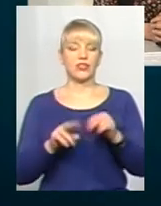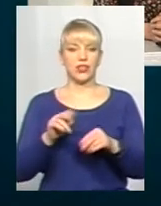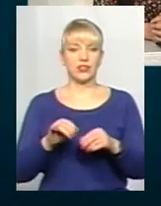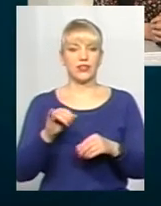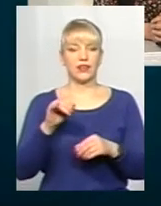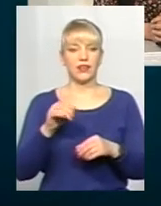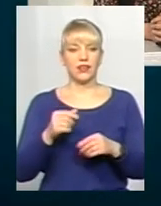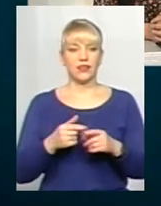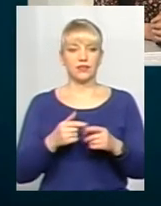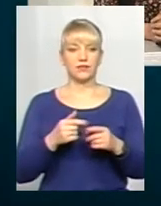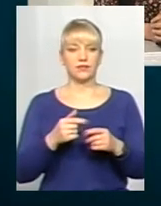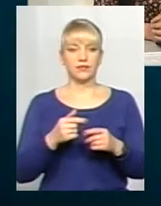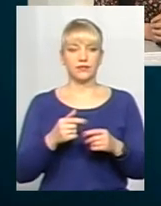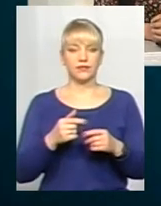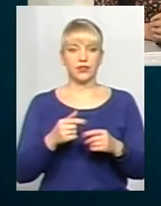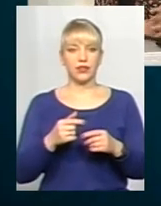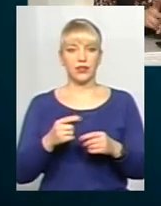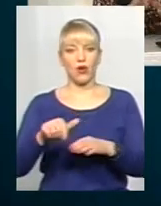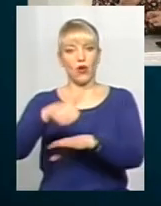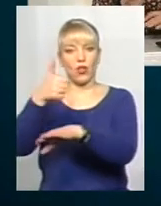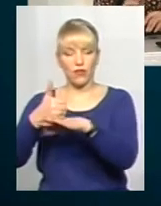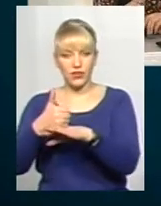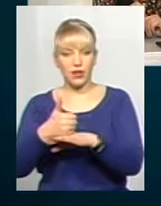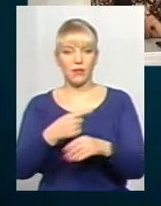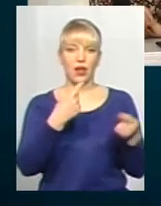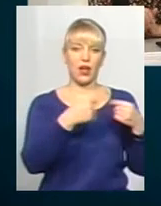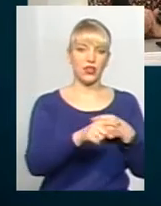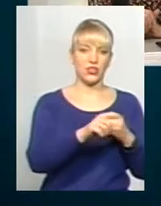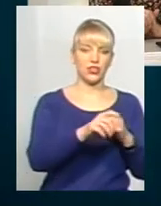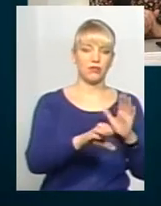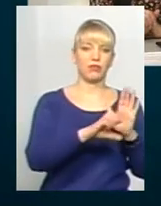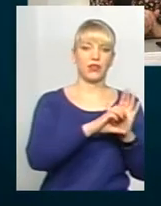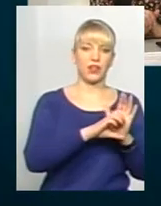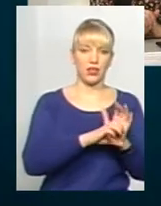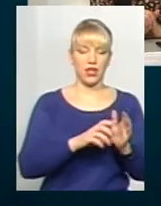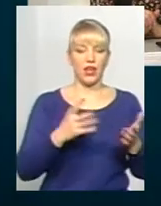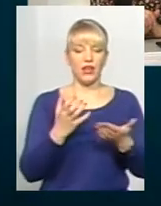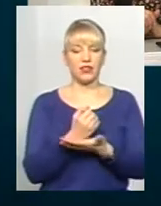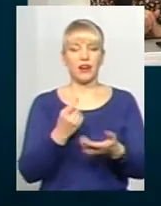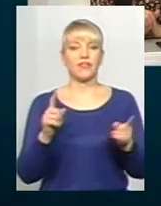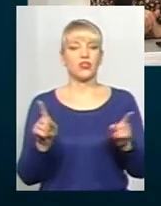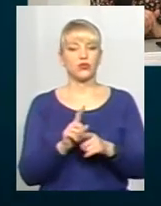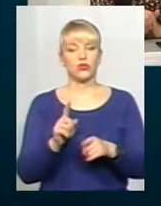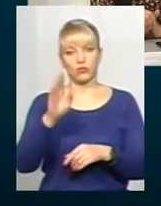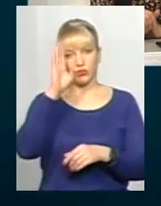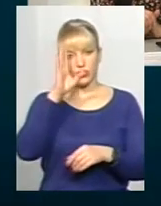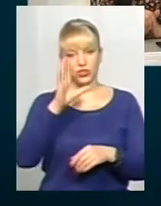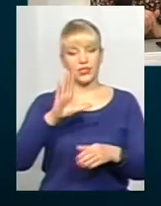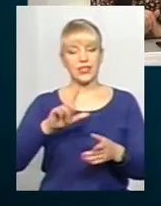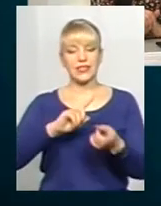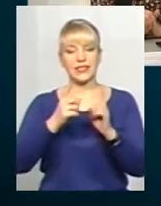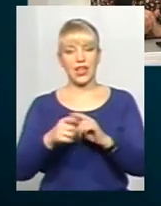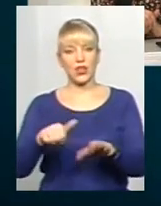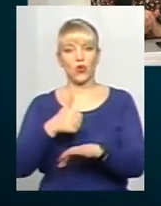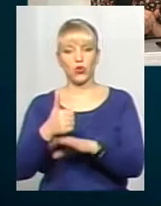іншої статті визнаються підлеглими. І тут вийшло так, що чоловіки стали головними, зокрема, у всіх сферах політики,